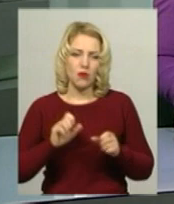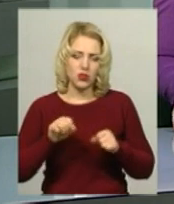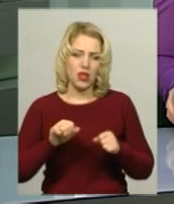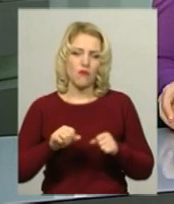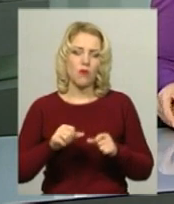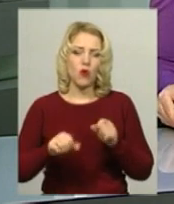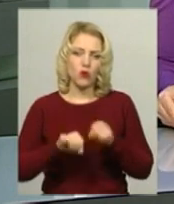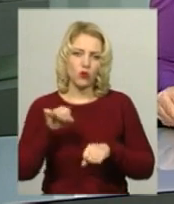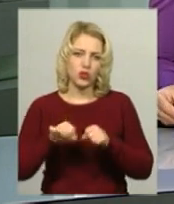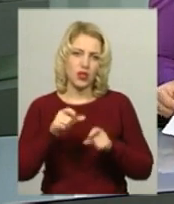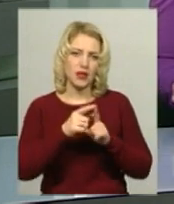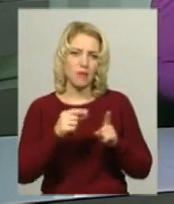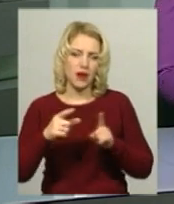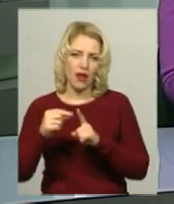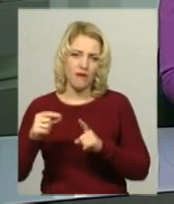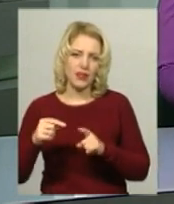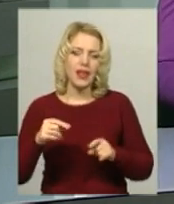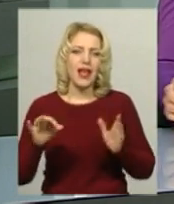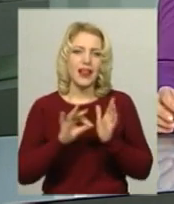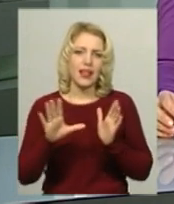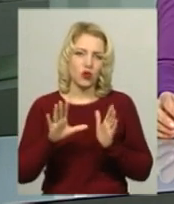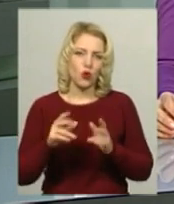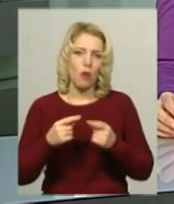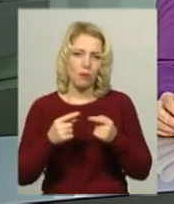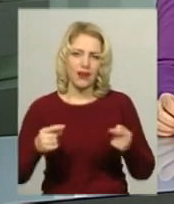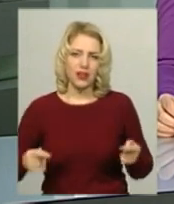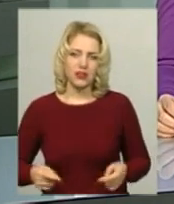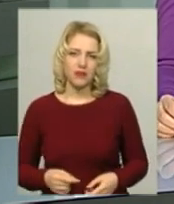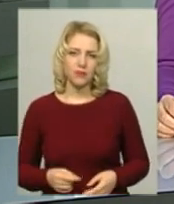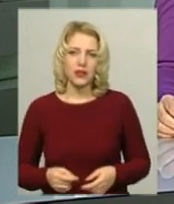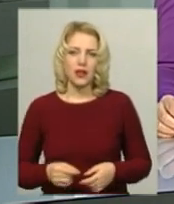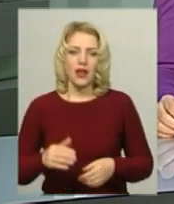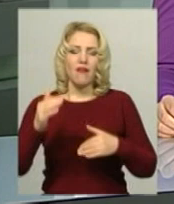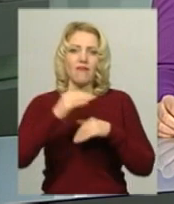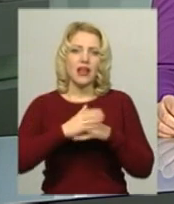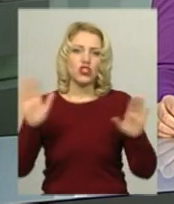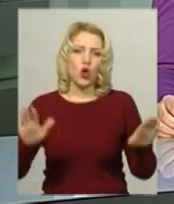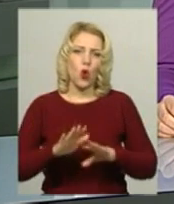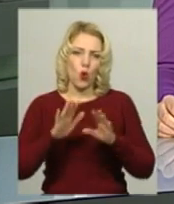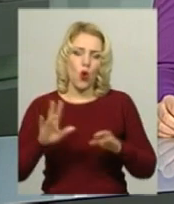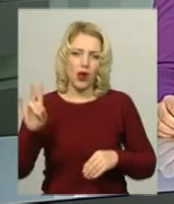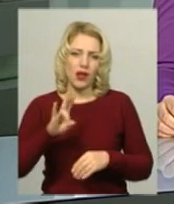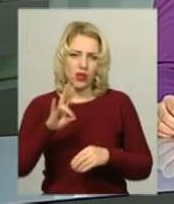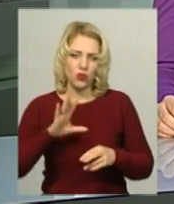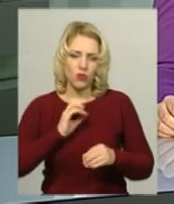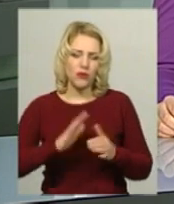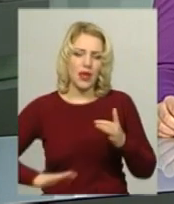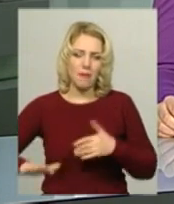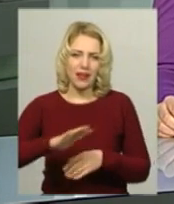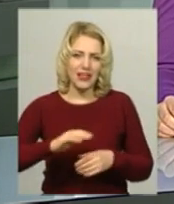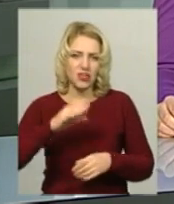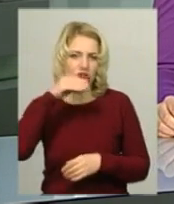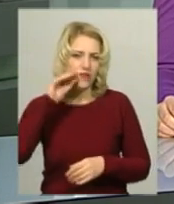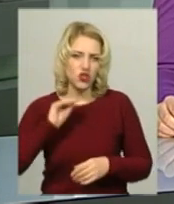експлуатації електропобутових приладів. Вечір колядок відбувся на майданчику біля кінотеатру імені Тараса